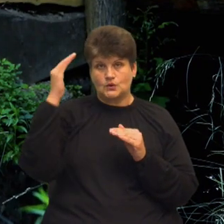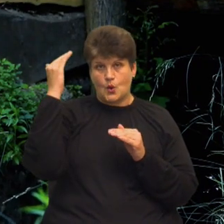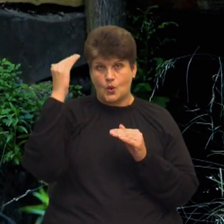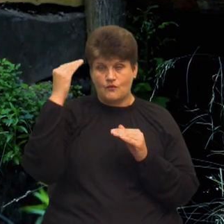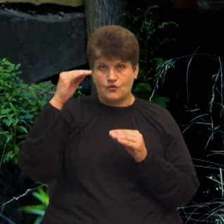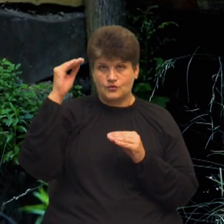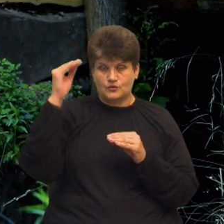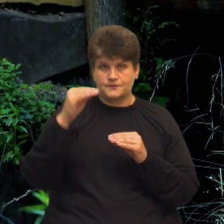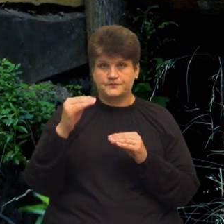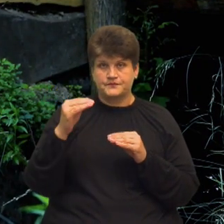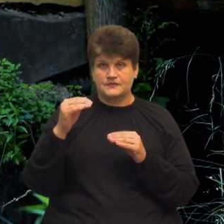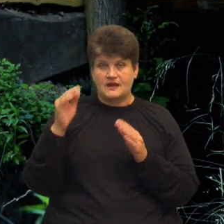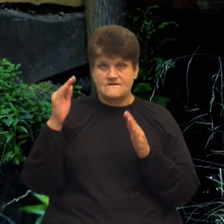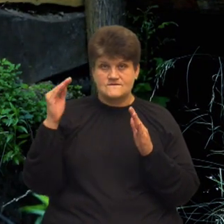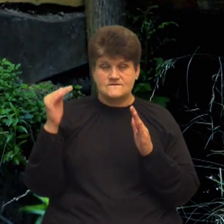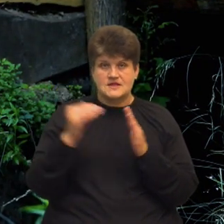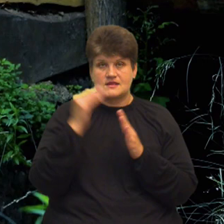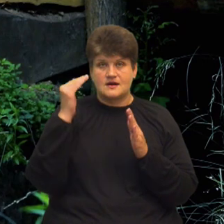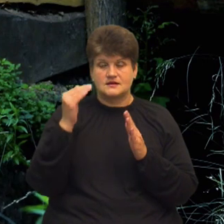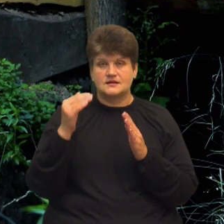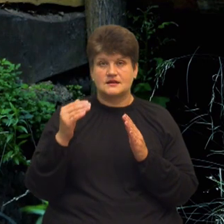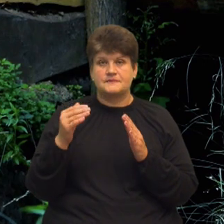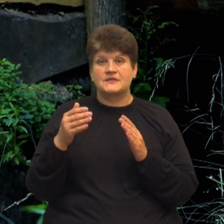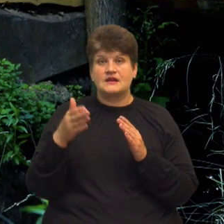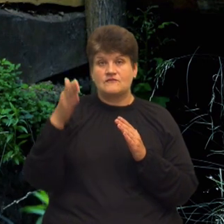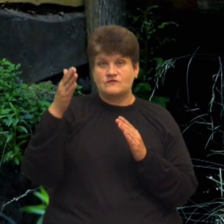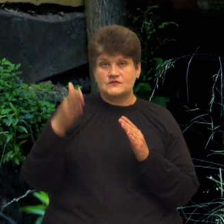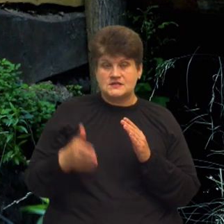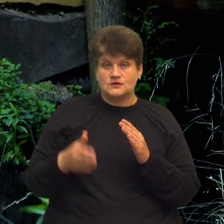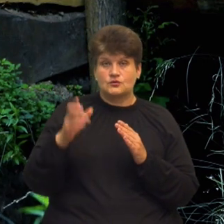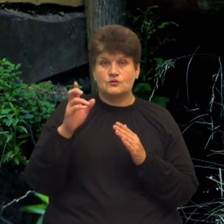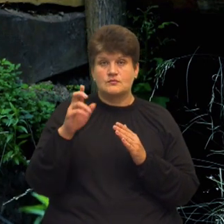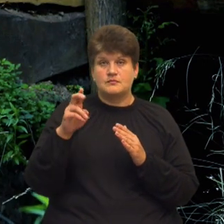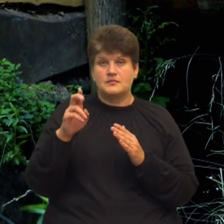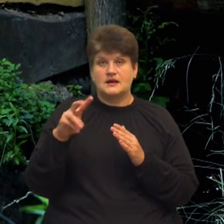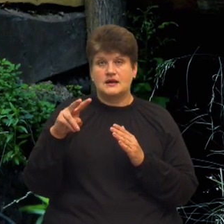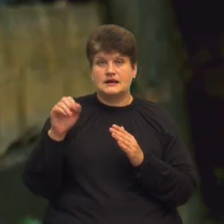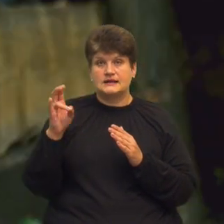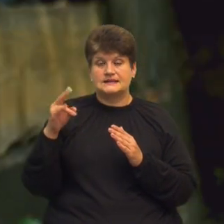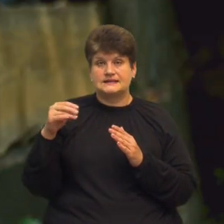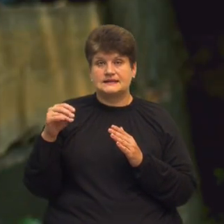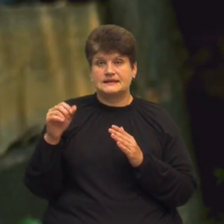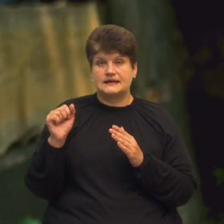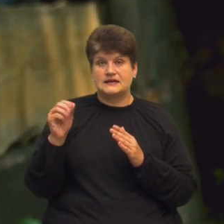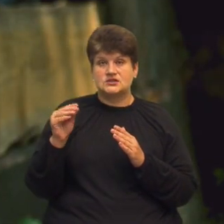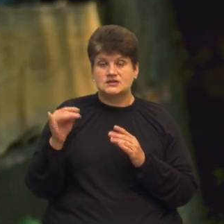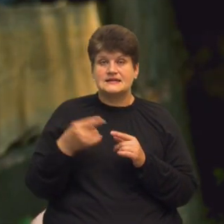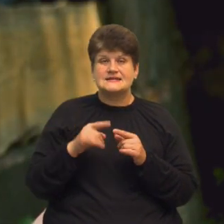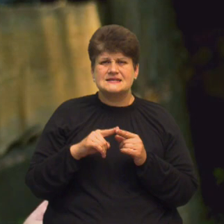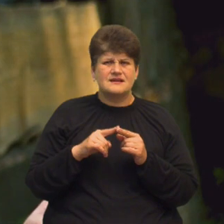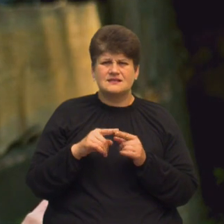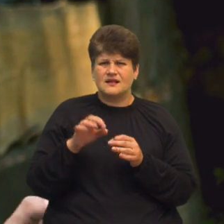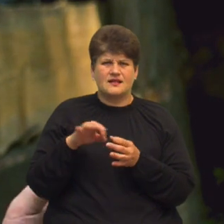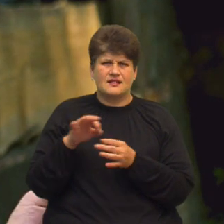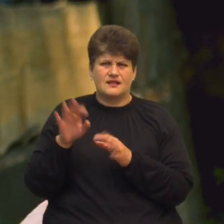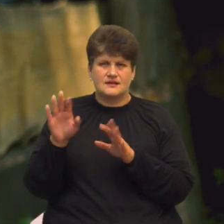вдарила в стінку бліндажа. Тут якісь такі сліди поранені. А це, власне, вторинні осколки. Тобто це не